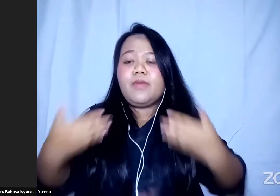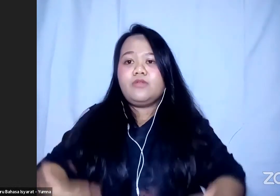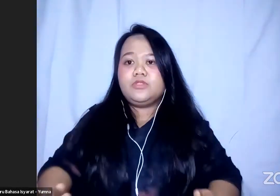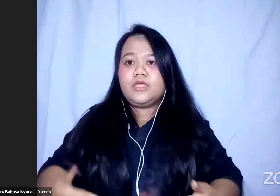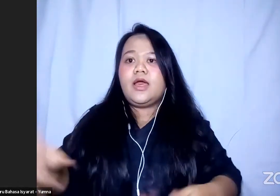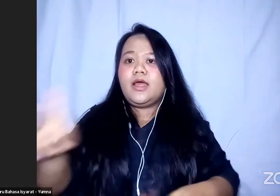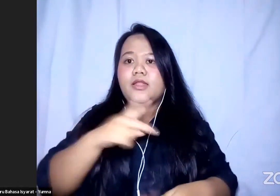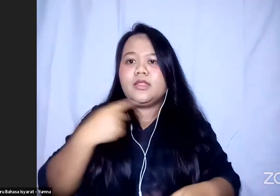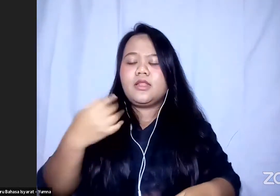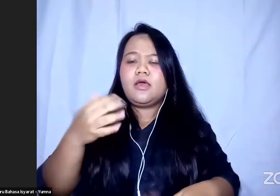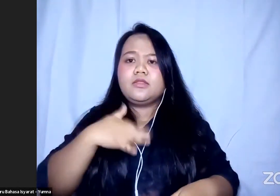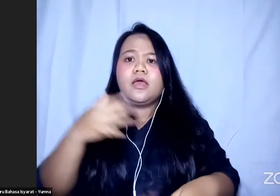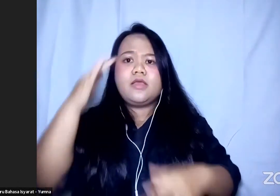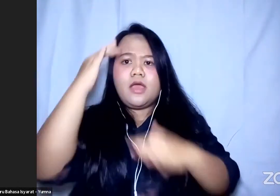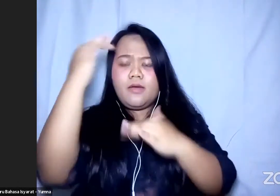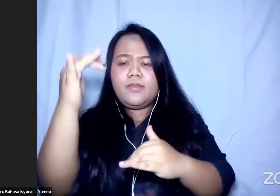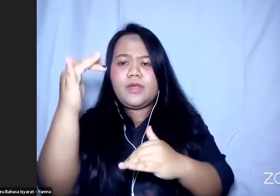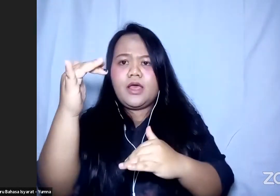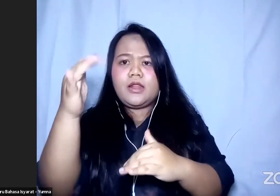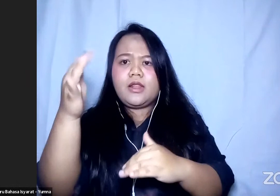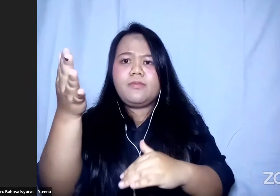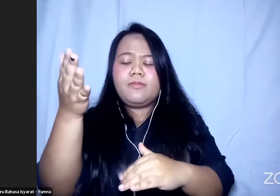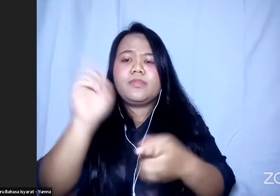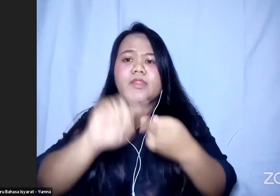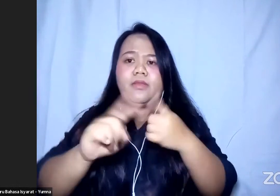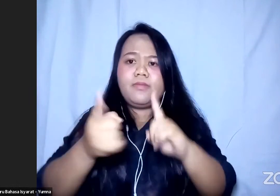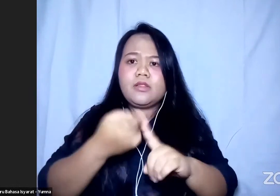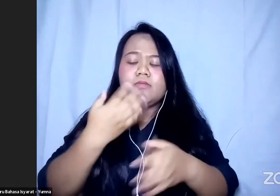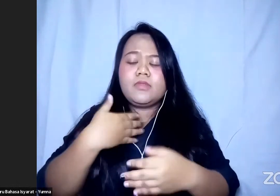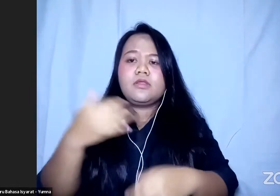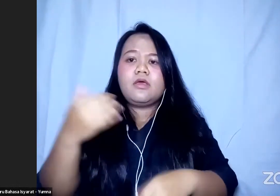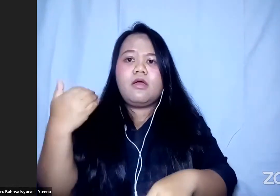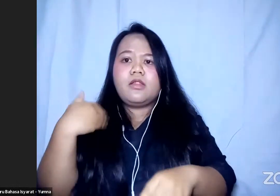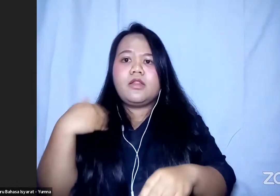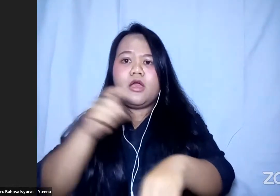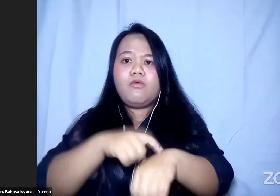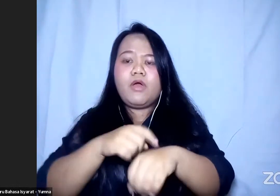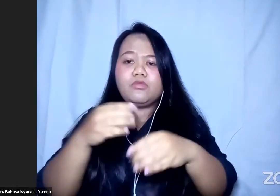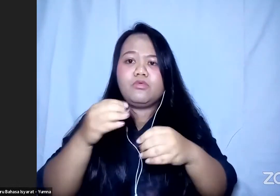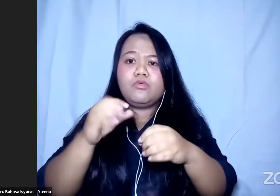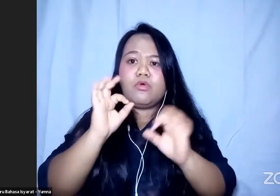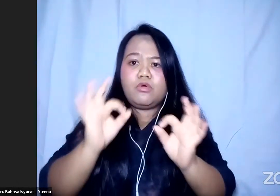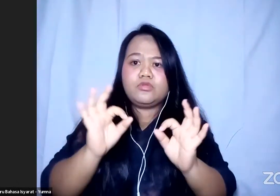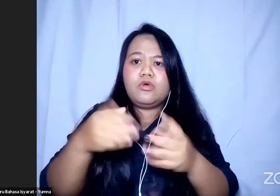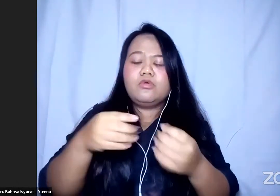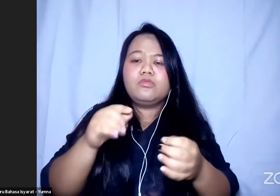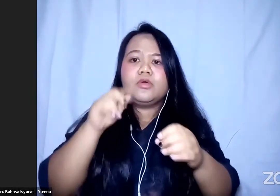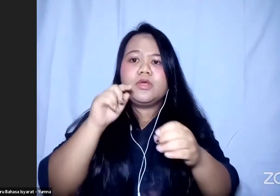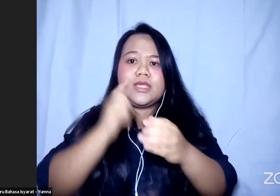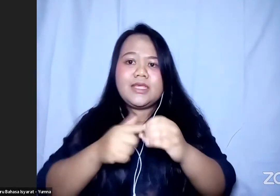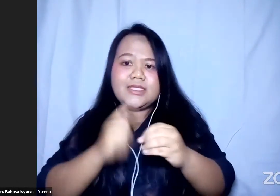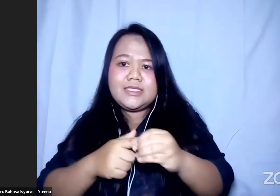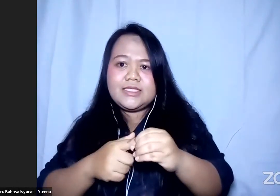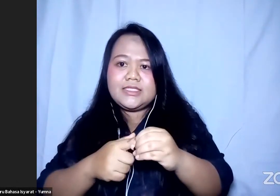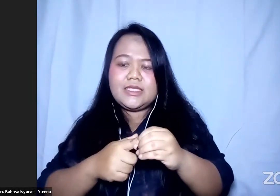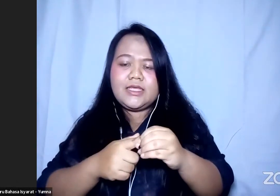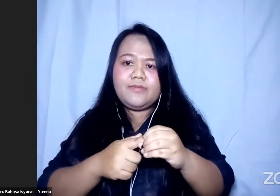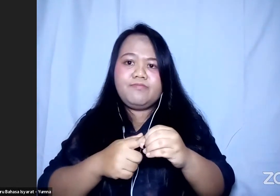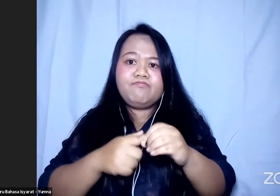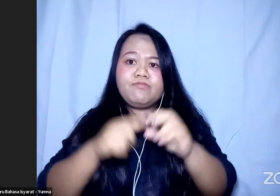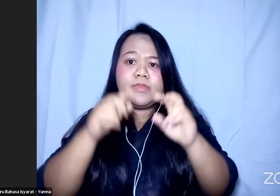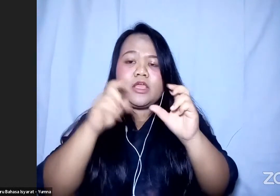Kami sangat berharap Berencana Di sini Bisa Meluangkan Waktunya Untuk Mengisi Survei Online Ini Tidak Harus Hari Ini